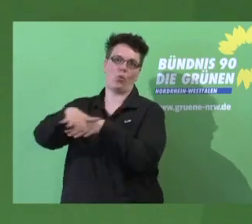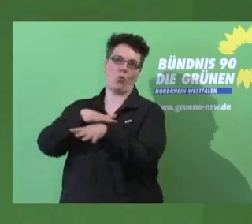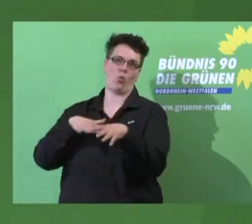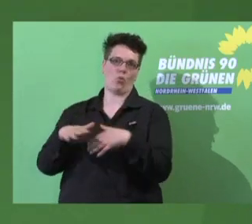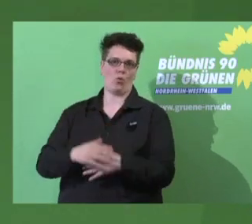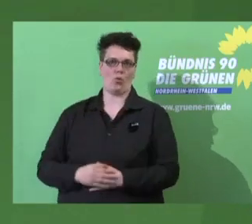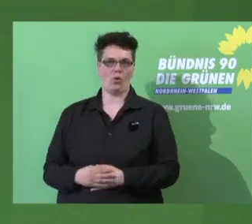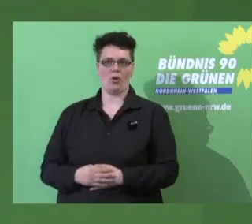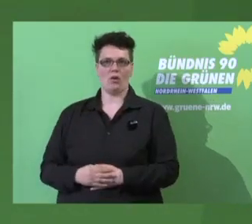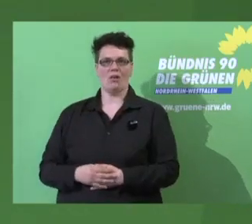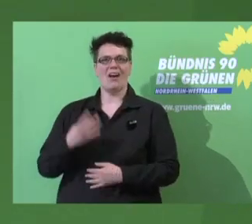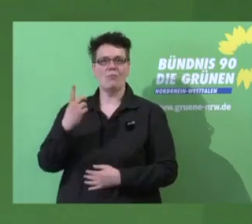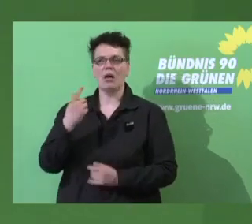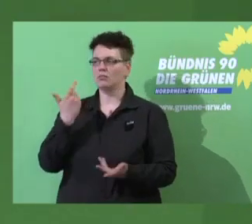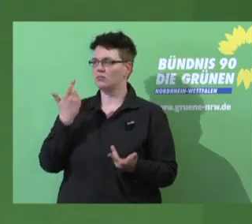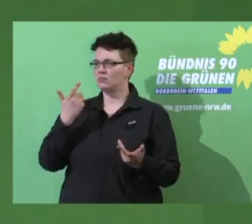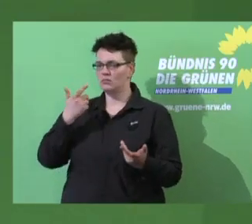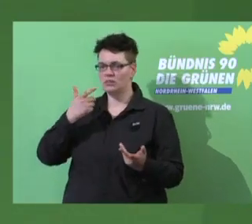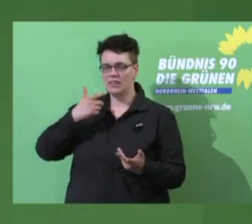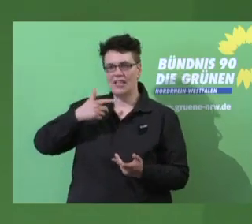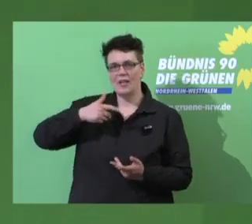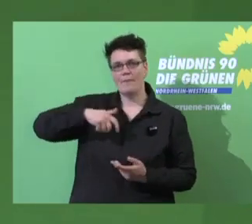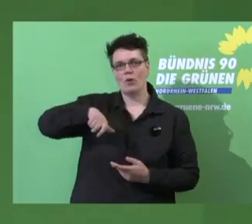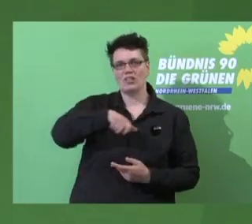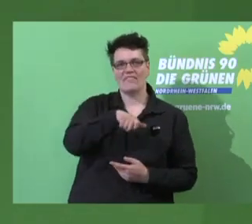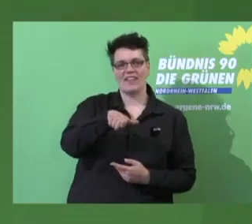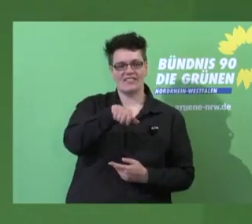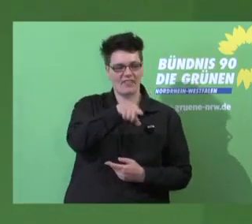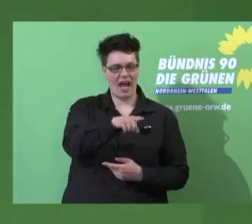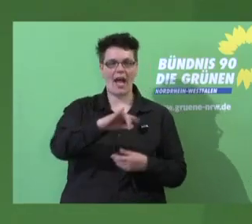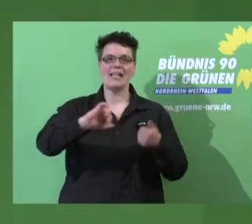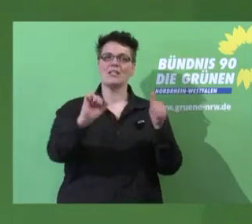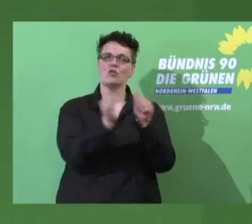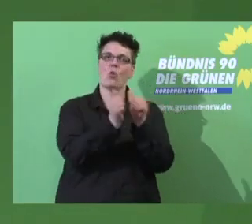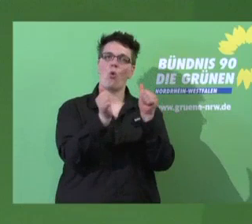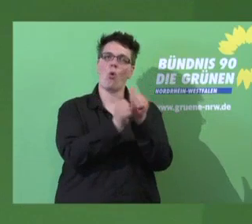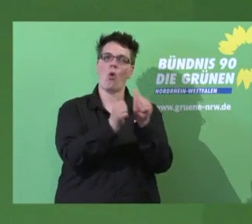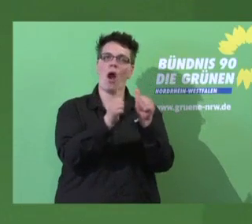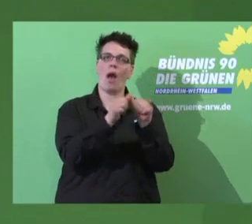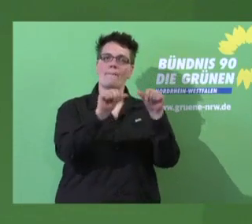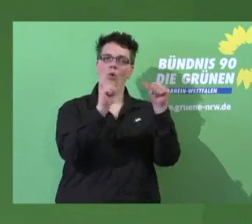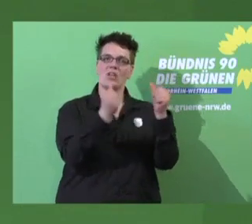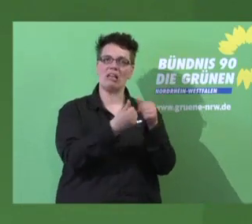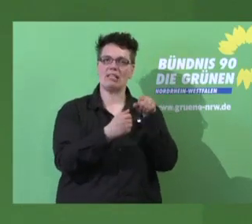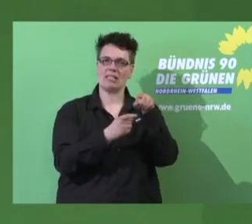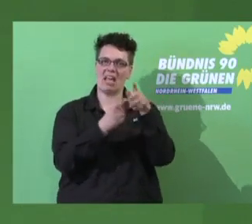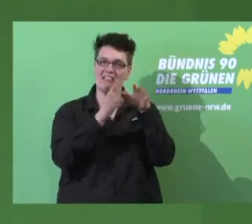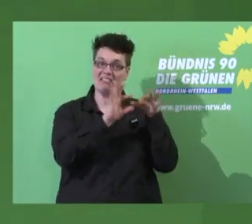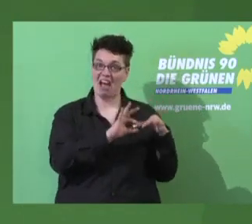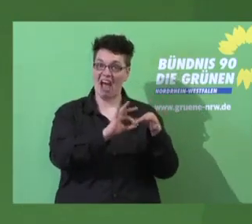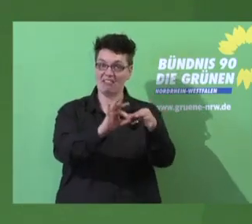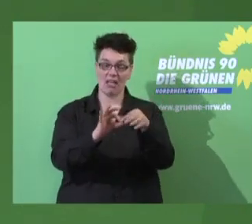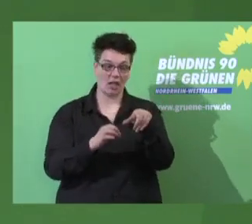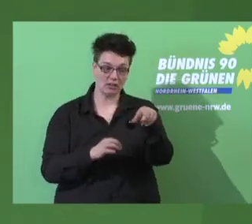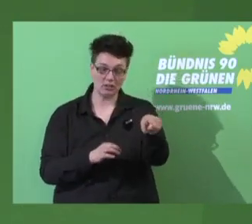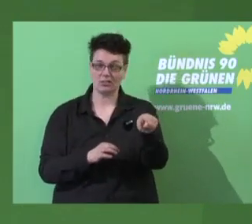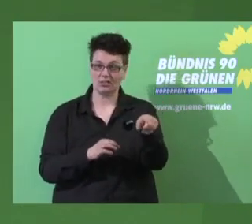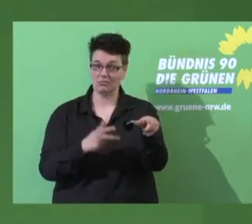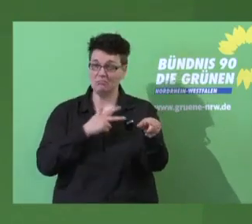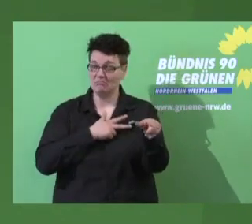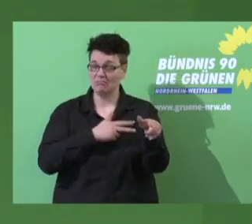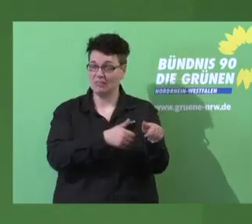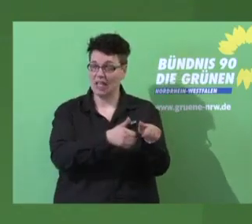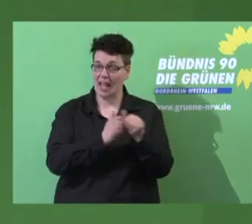ist der von Nordrhein-Westfalen angesetzte Komodalitätsansatz wirklich noch hilfreich? Ein sehr gut